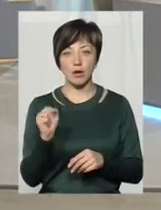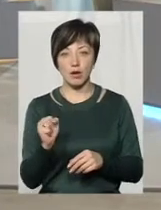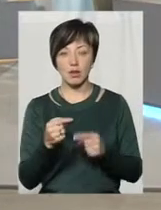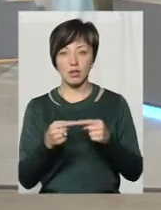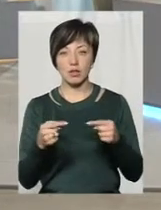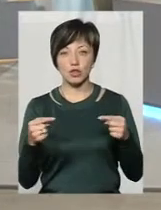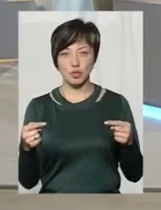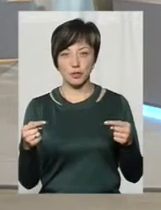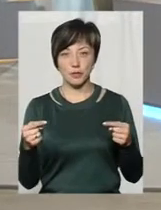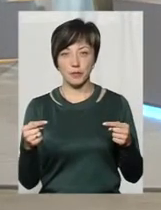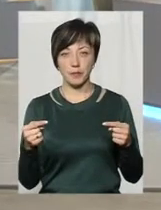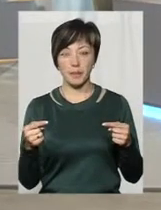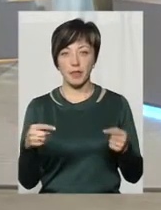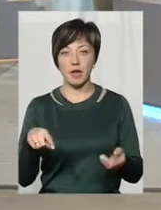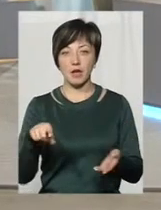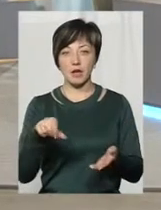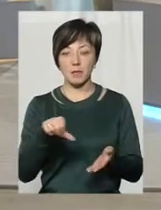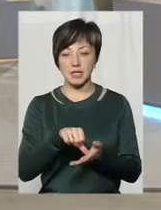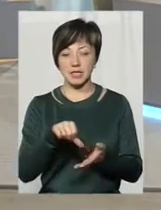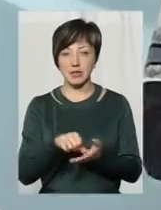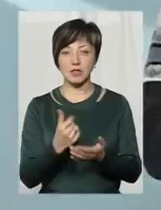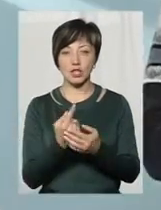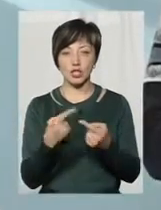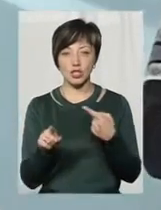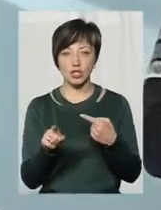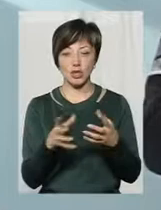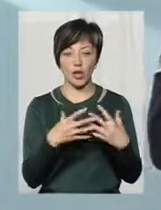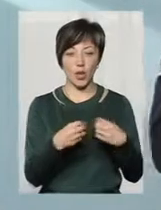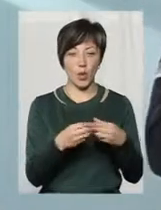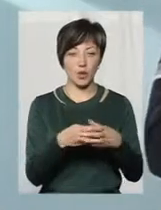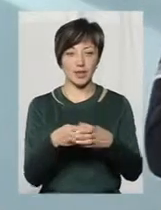ось. Ну, і інші представники інших родин.